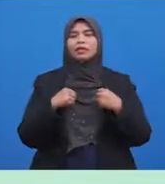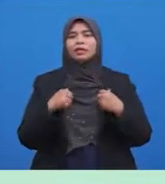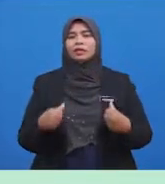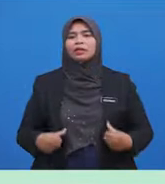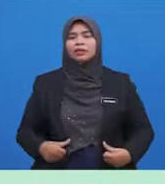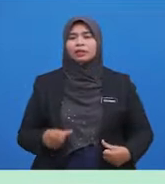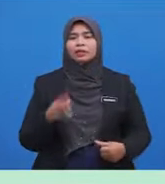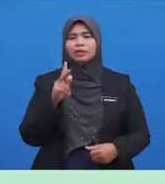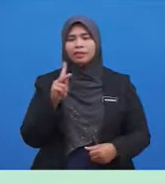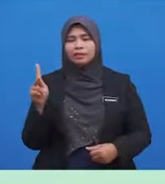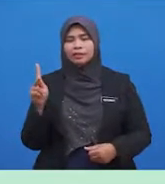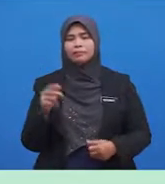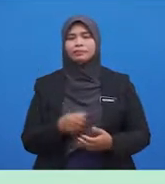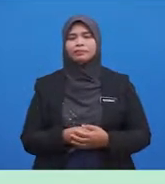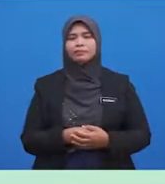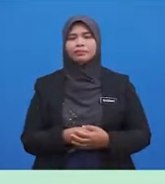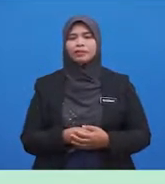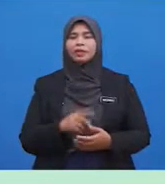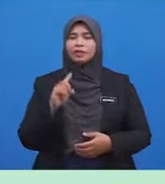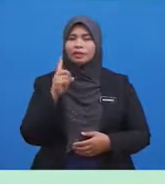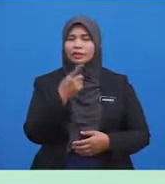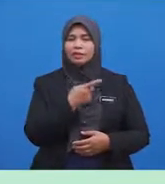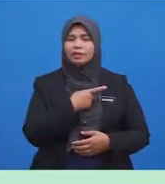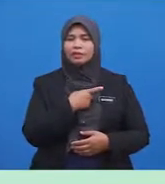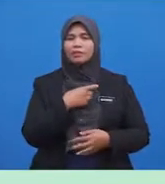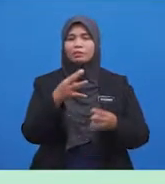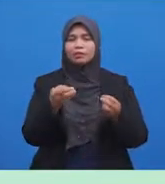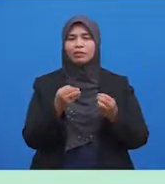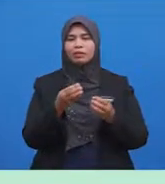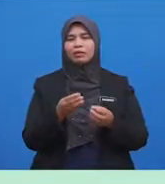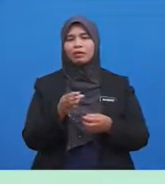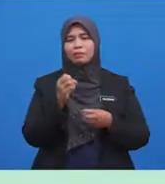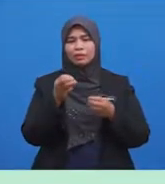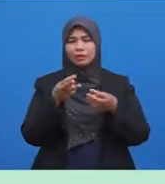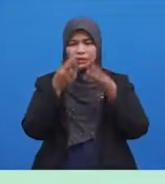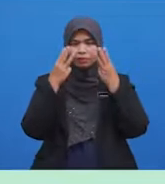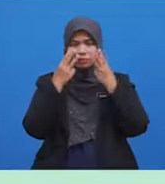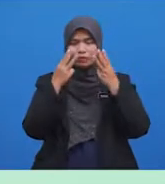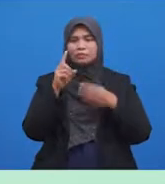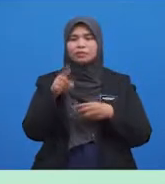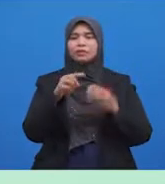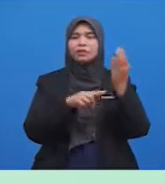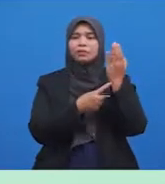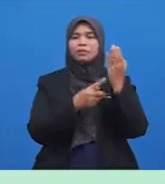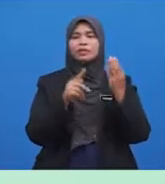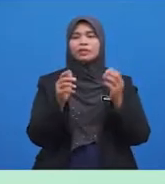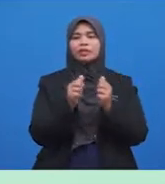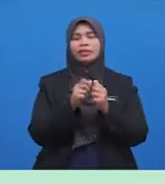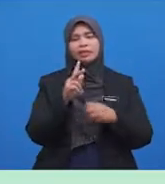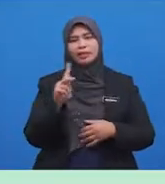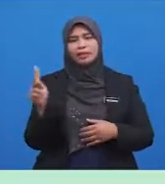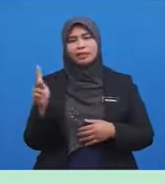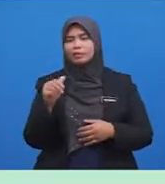Ya adik-adik Kita Nak ambil Wuduk Mesti mulakan Dengan Kanan